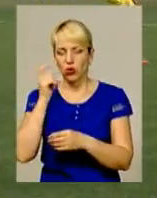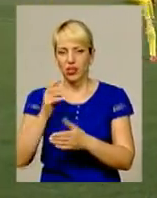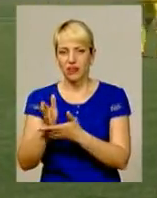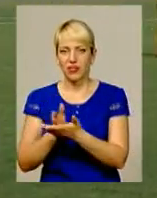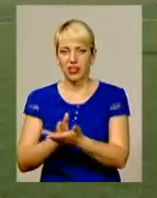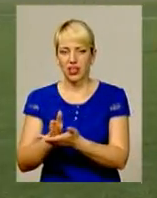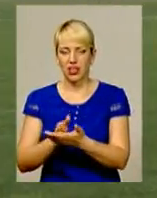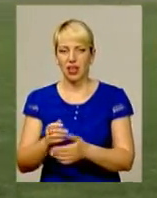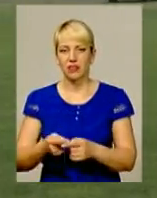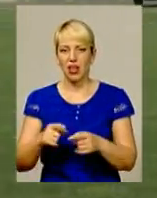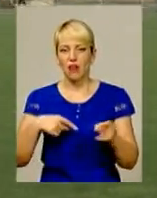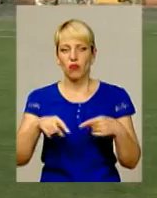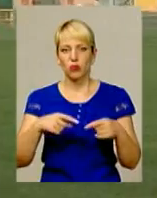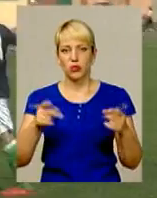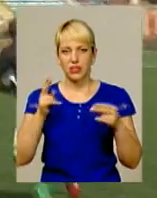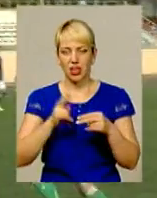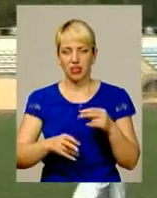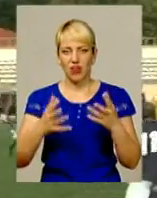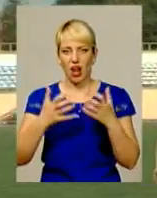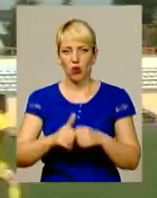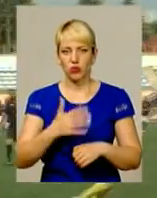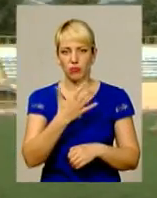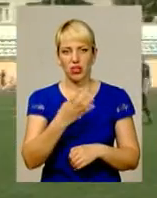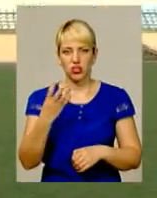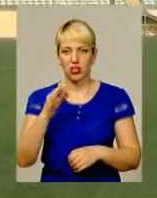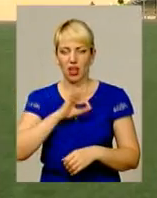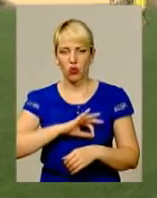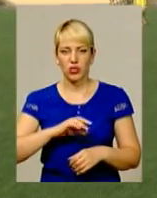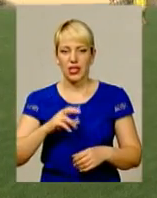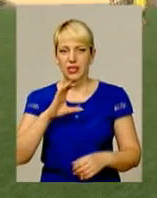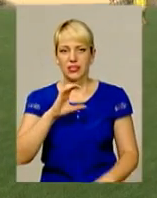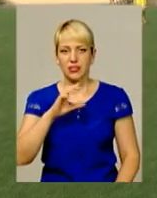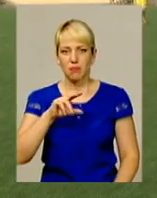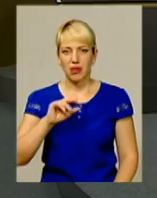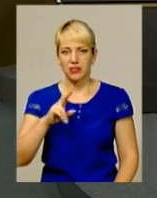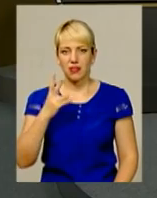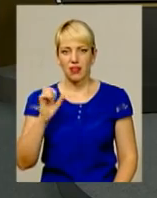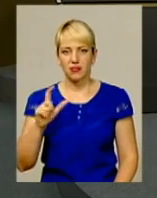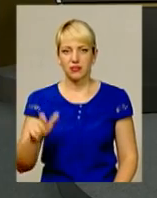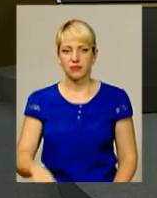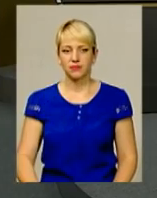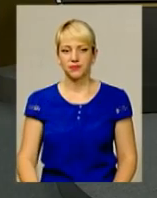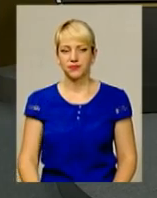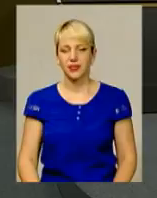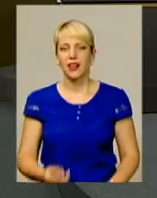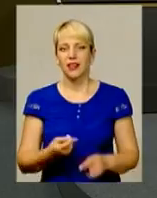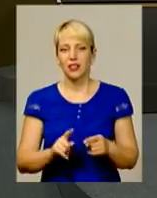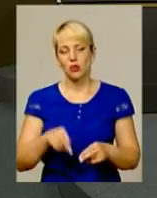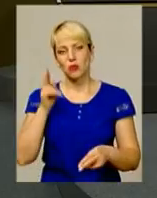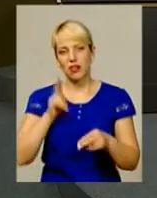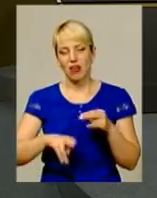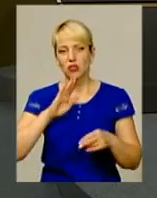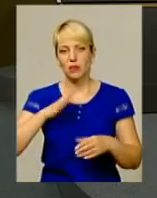ветеранів. Футбольний поєдинок закінчився із рахунком 5-4 на користь спецпризначенців. І на цьому ми